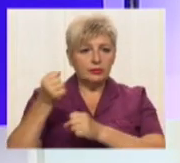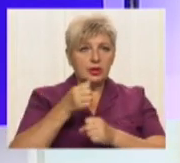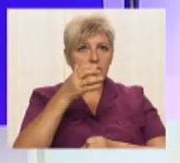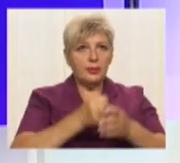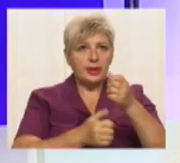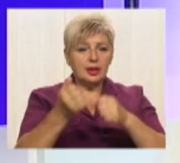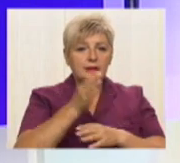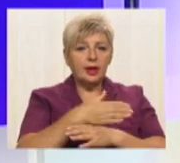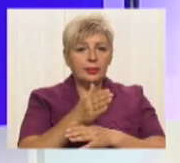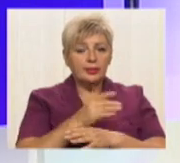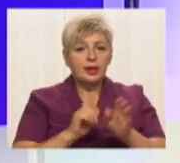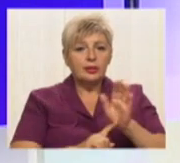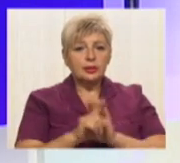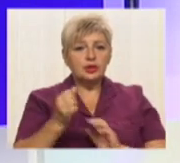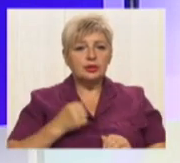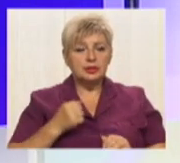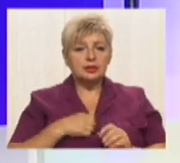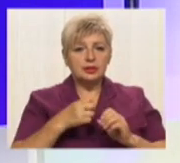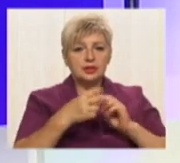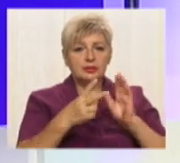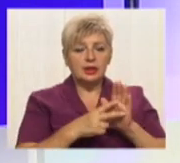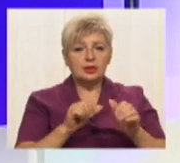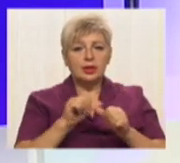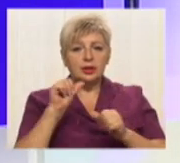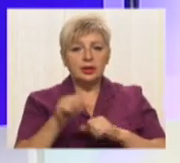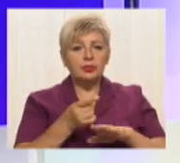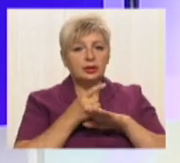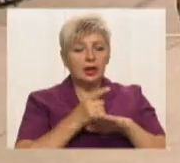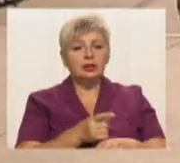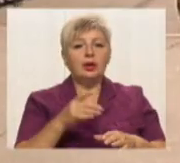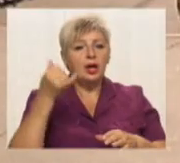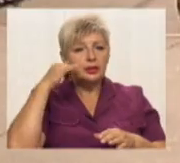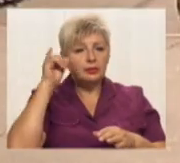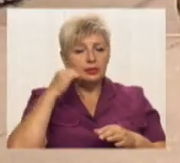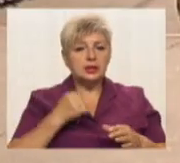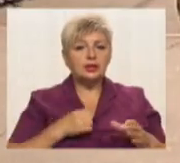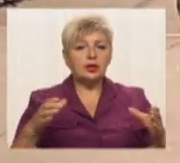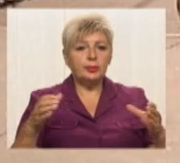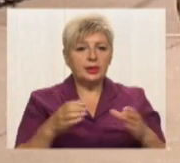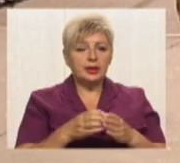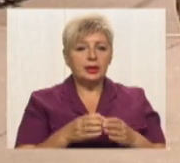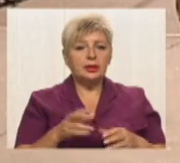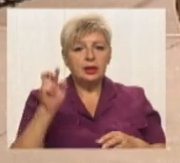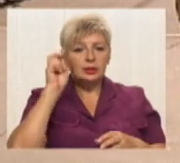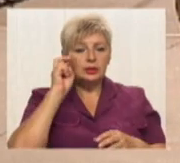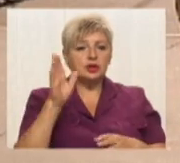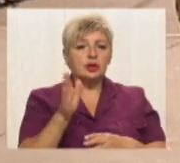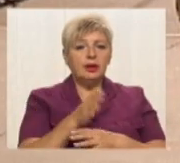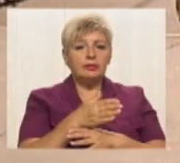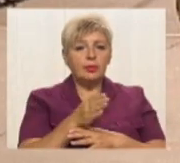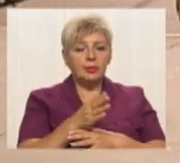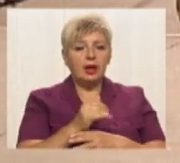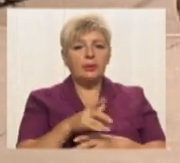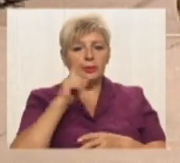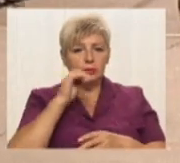прапору розпочали військові 17-ї окремої танкової криворізької бригади. День прапор України. Внести